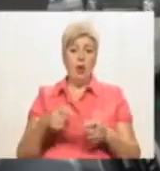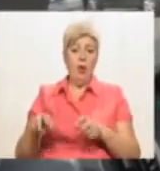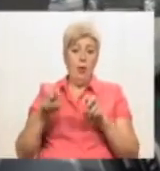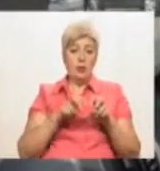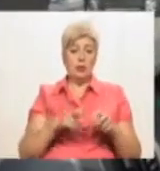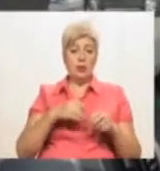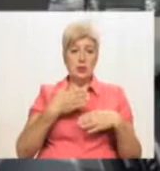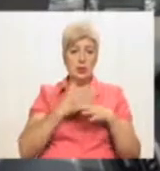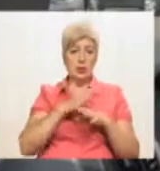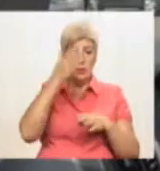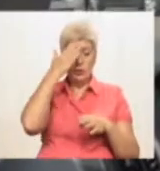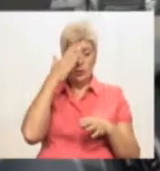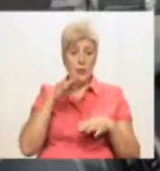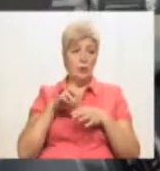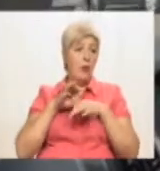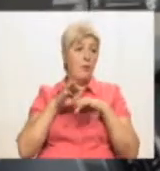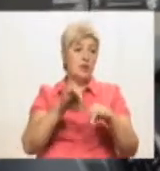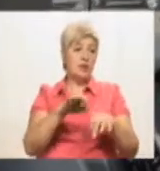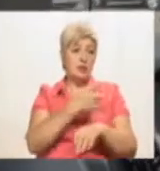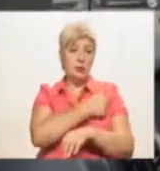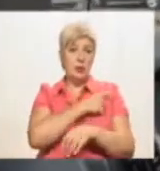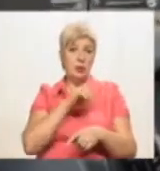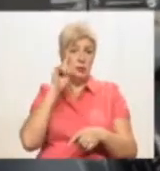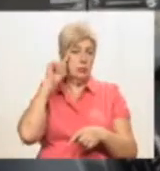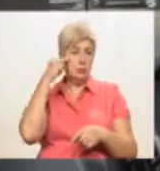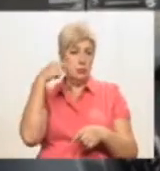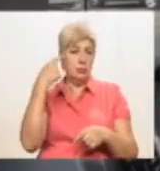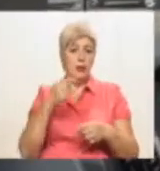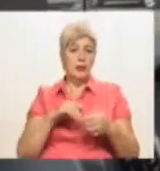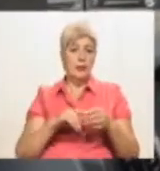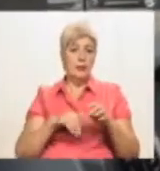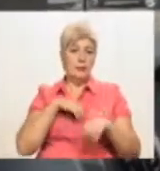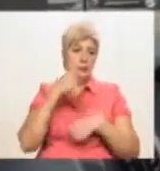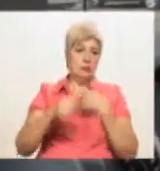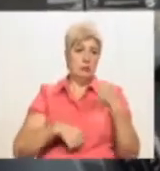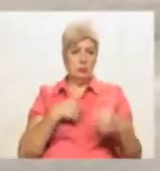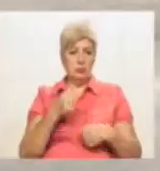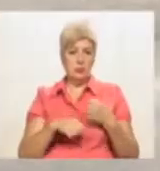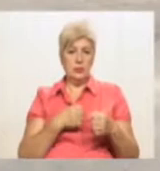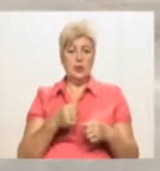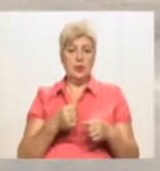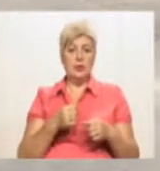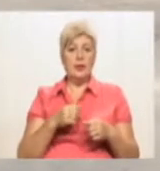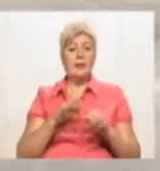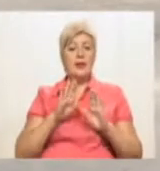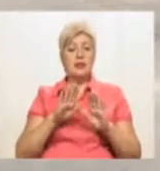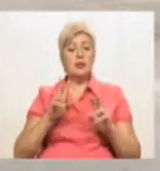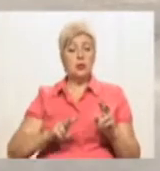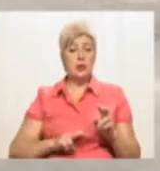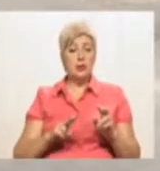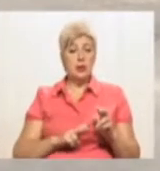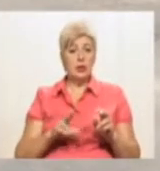головою, везли в лікарню і таки начав буянити. Заступник директора з